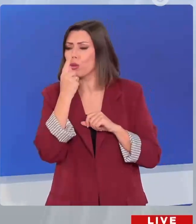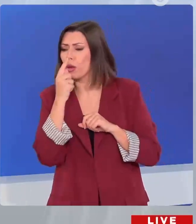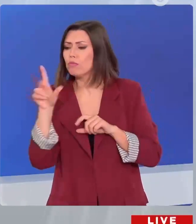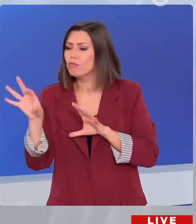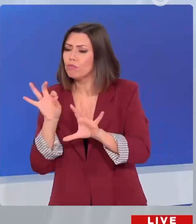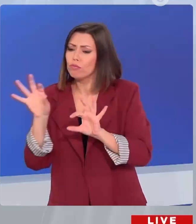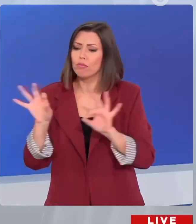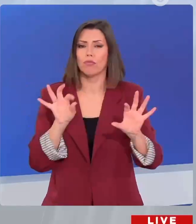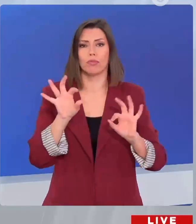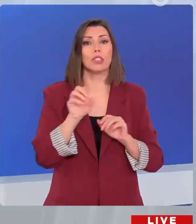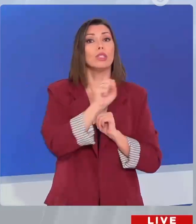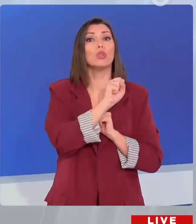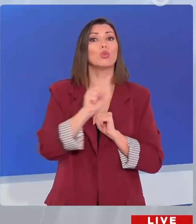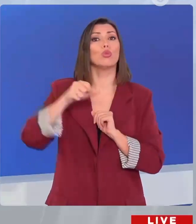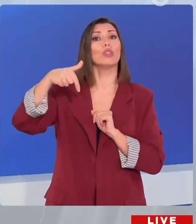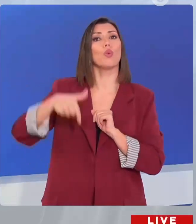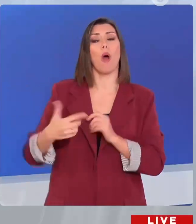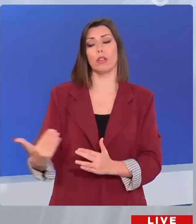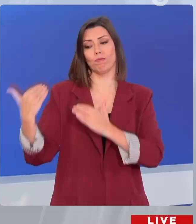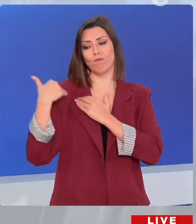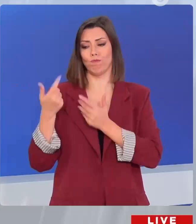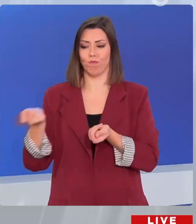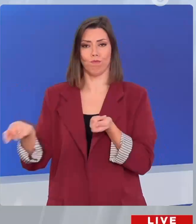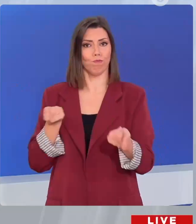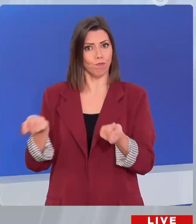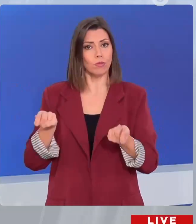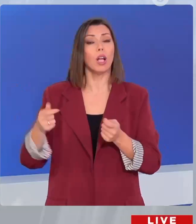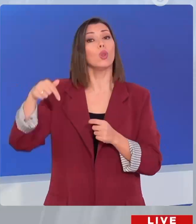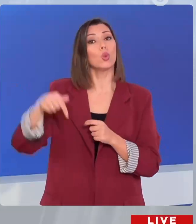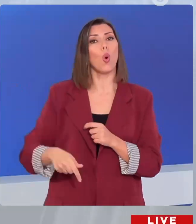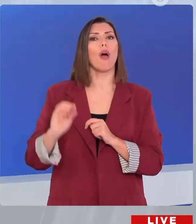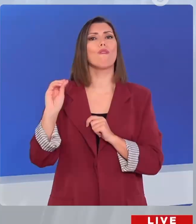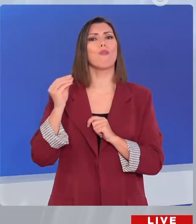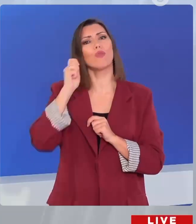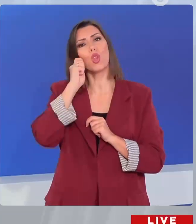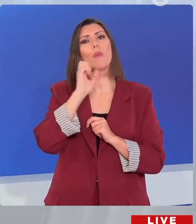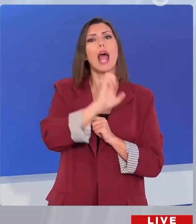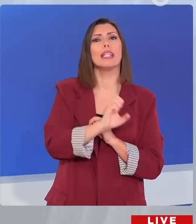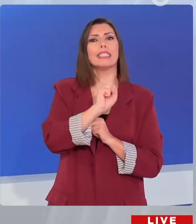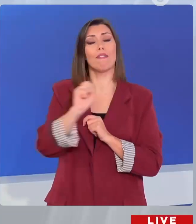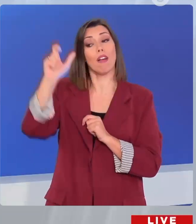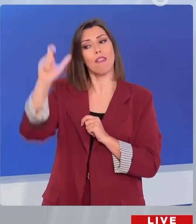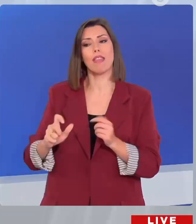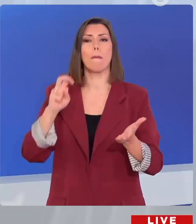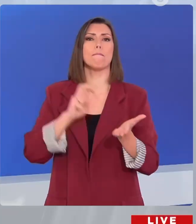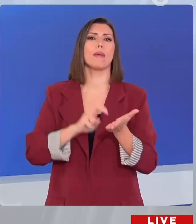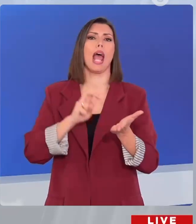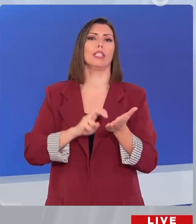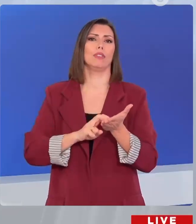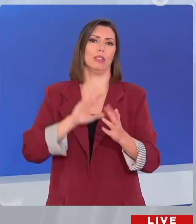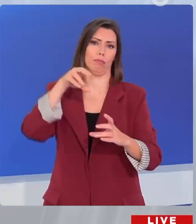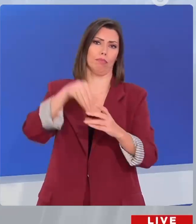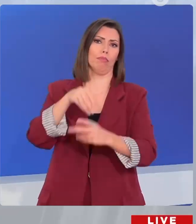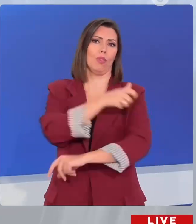τη Σουζή Βουάιλς που πήρε τη θέση της προσωπάρχης του, ο Ντόναλτ Τραμπ βάζει τη Ρεπουμπλικανή βουλευτή Ελίς Στεφάνικ στη θέση του πρέσβη των Ηνωμένων Πολιτείων στον ΟΗΕ.